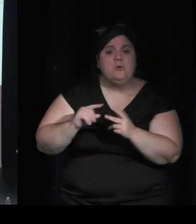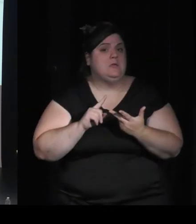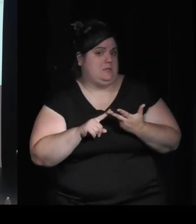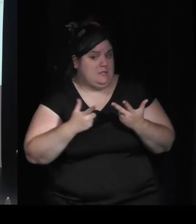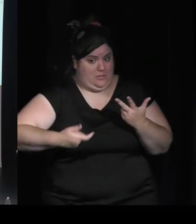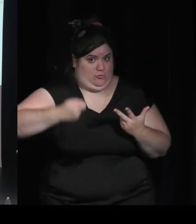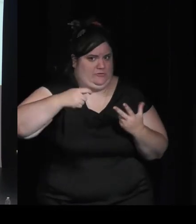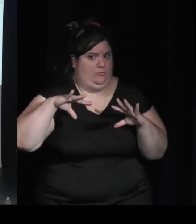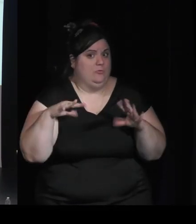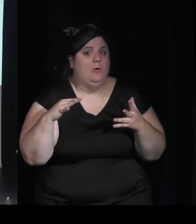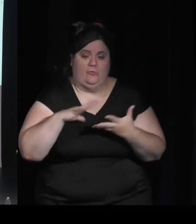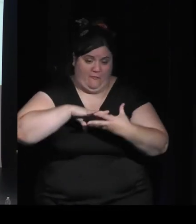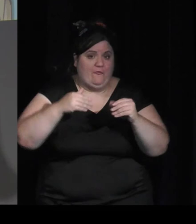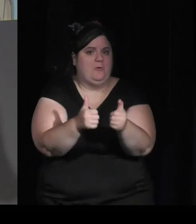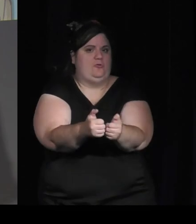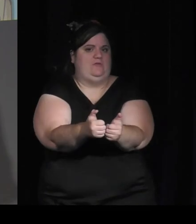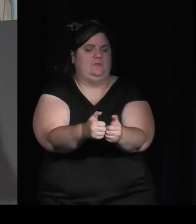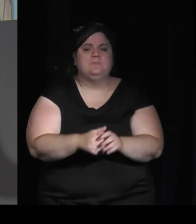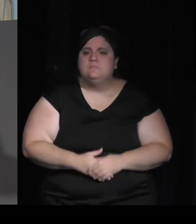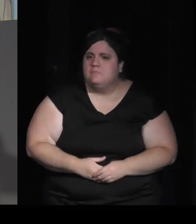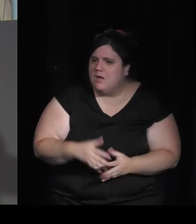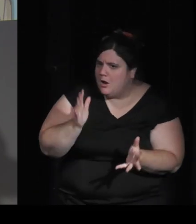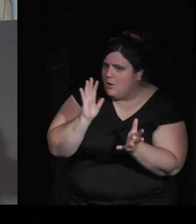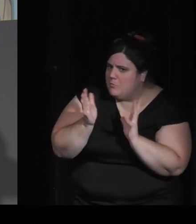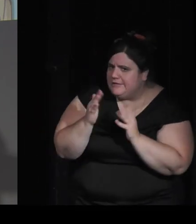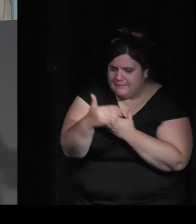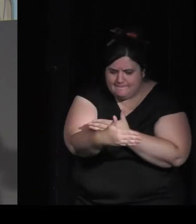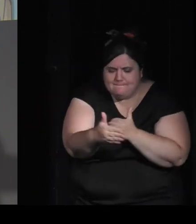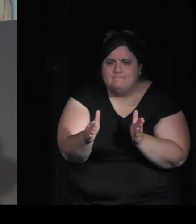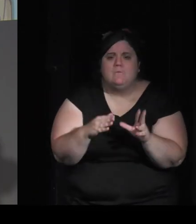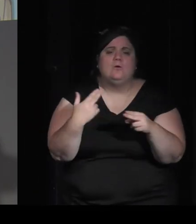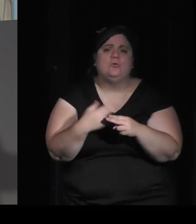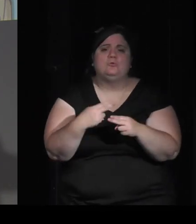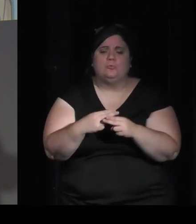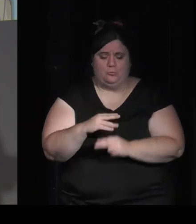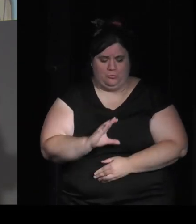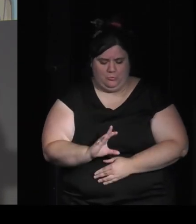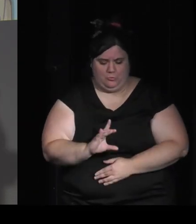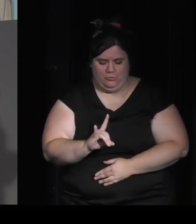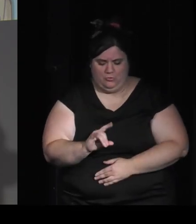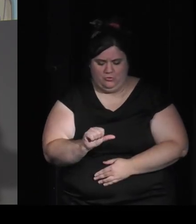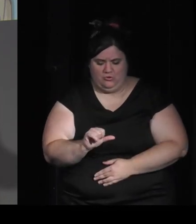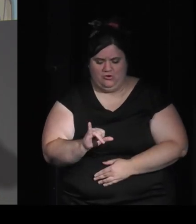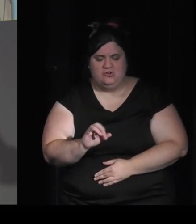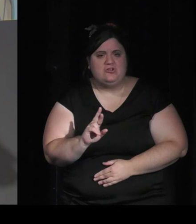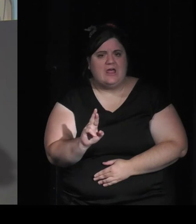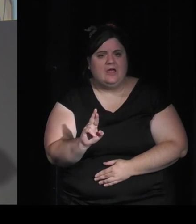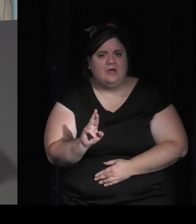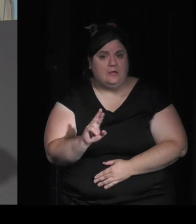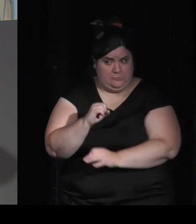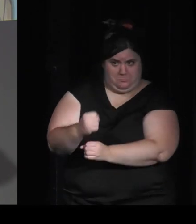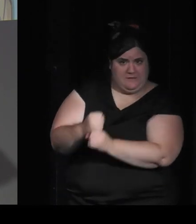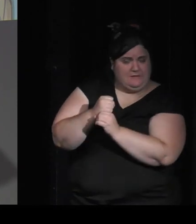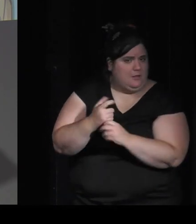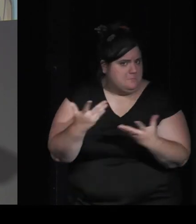donc peut-être que vous avez besoin de savoir ce que c'est qu'une chaire de mécénat une chaire de mécénat c'est donc proposer un programme d'activité de recherche